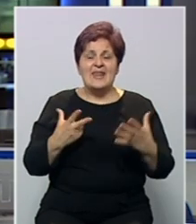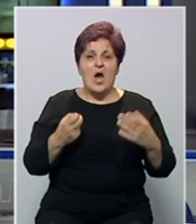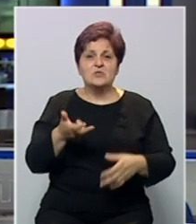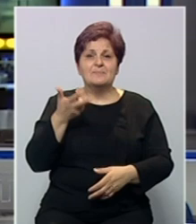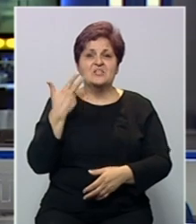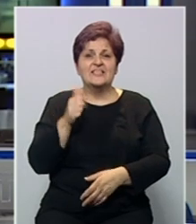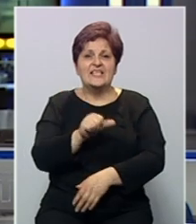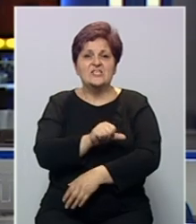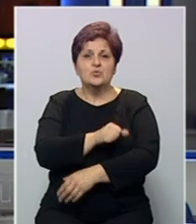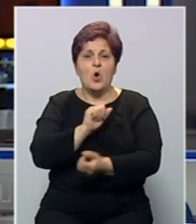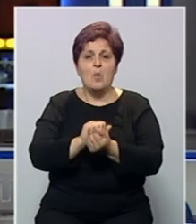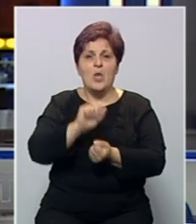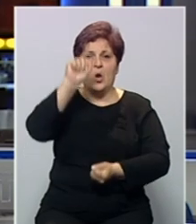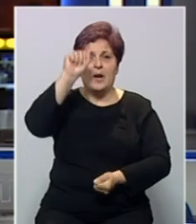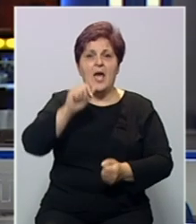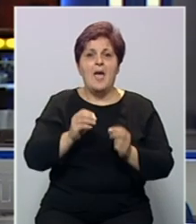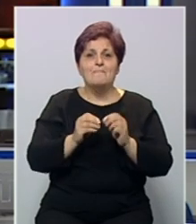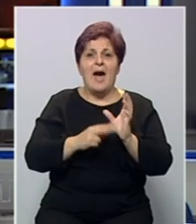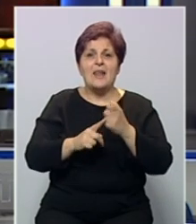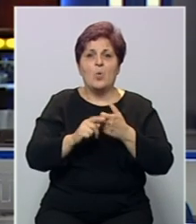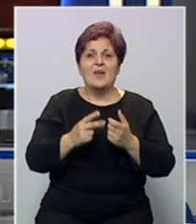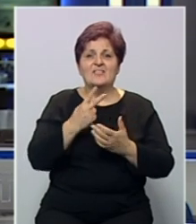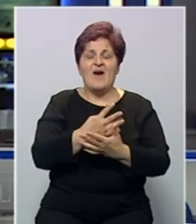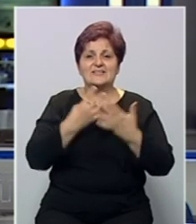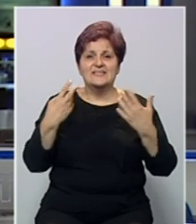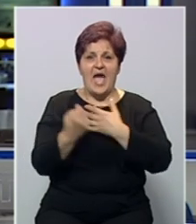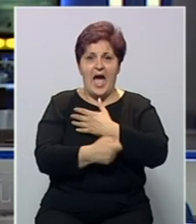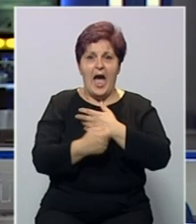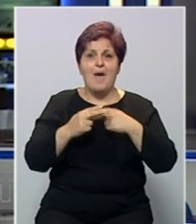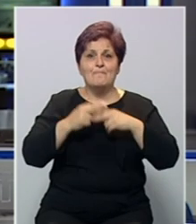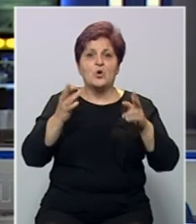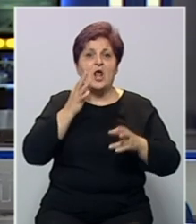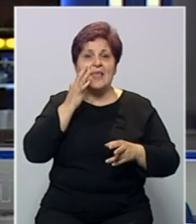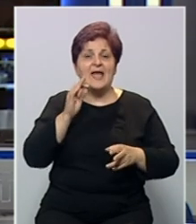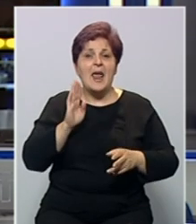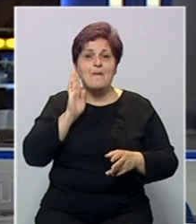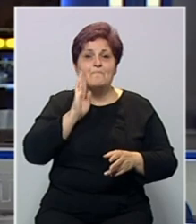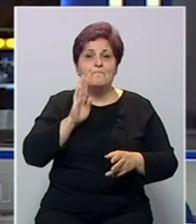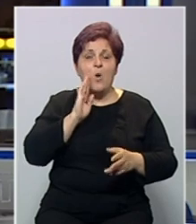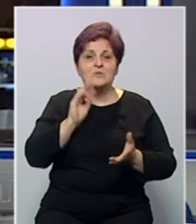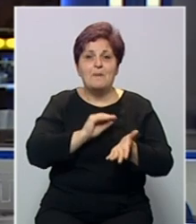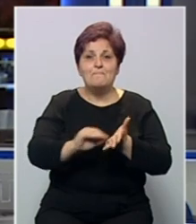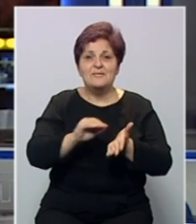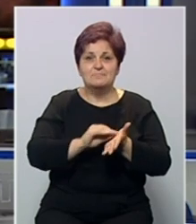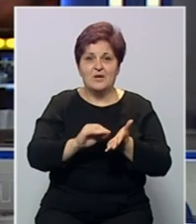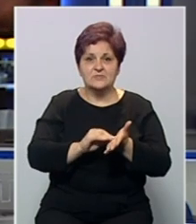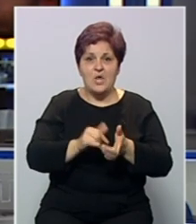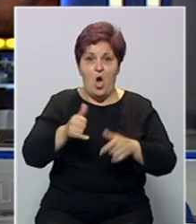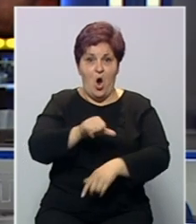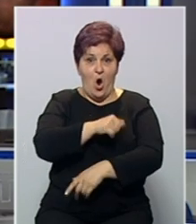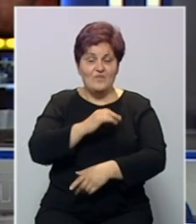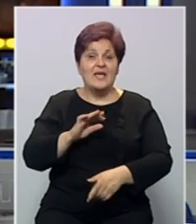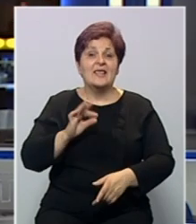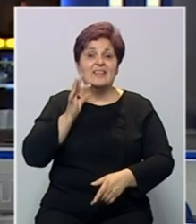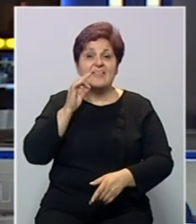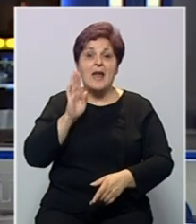830. godišnicu povelje Bana Kulina 29. august proglasila Danom Bosanske pismenosti. Ove